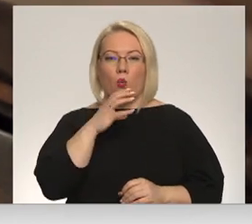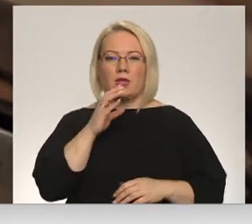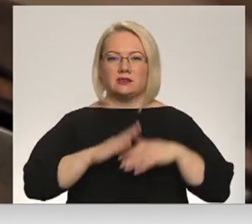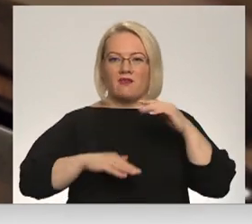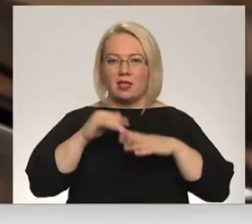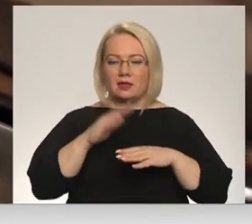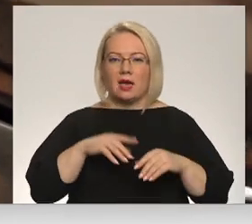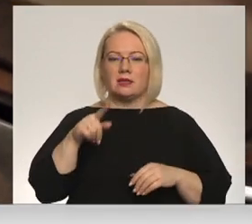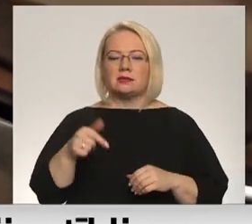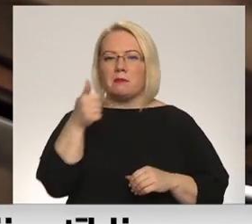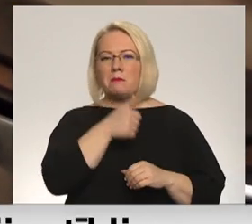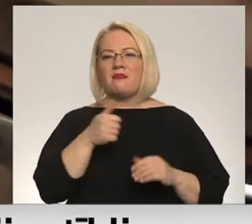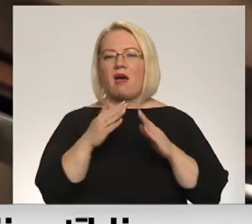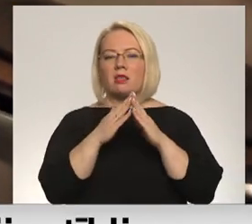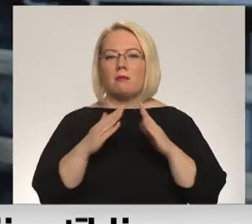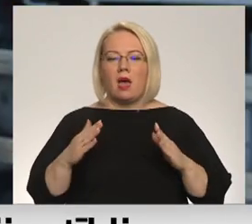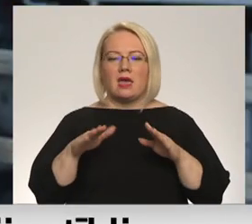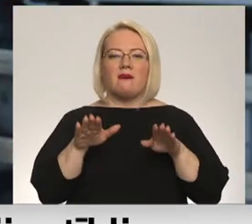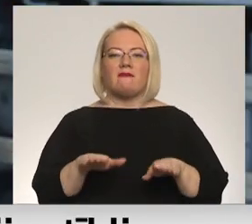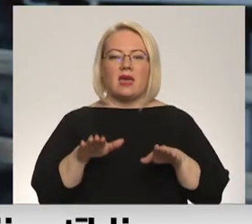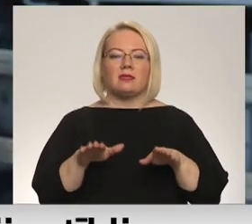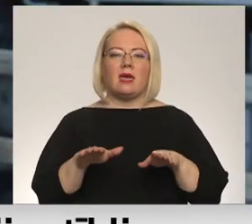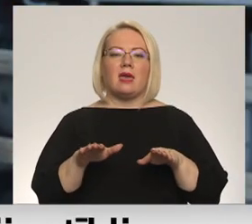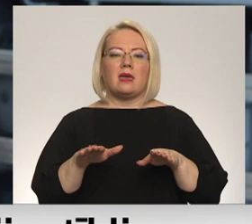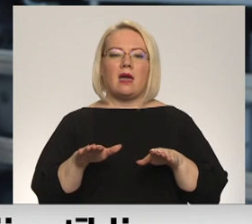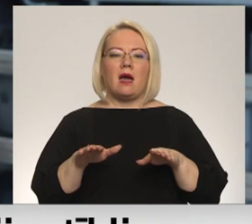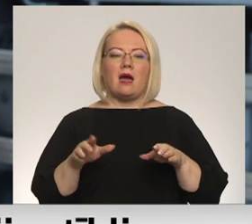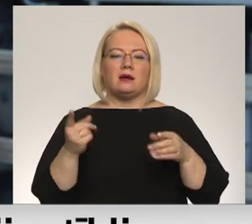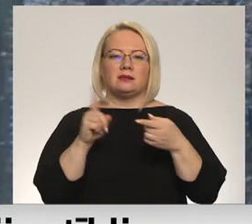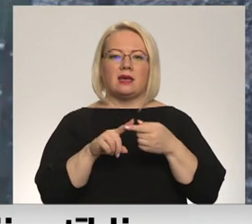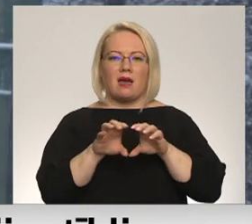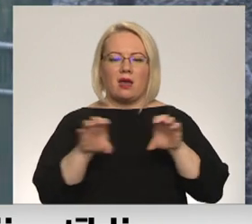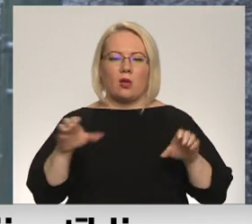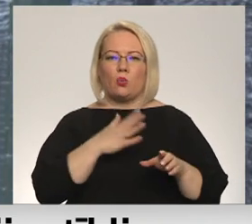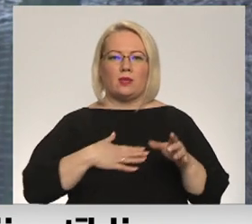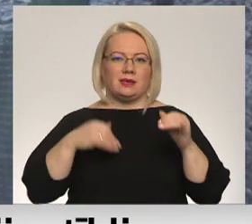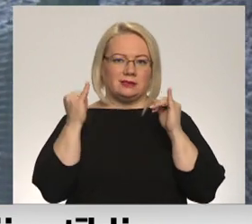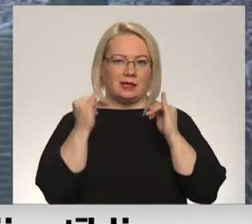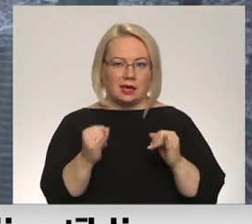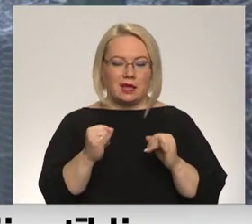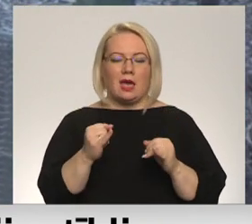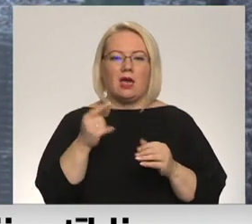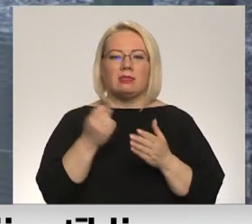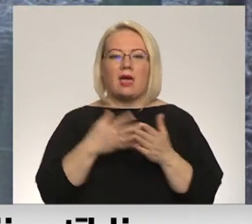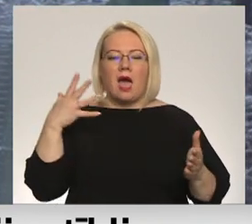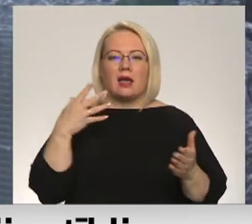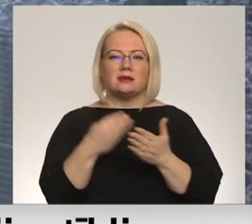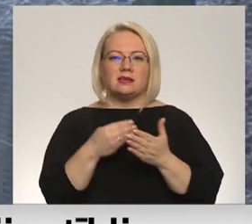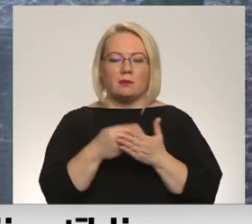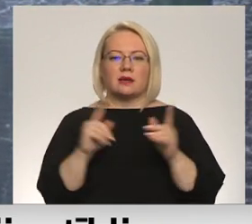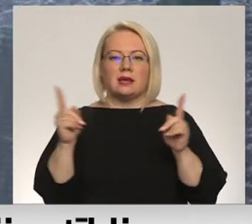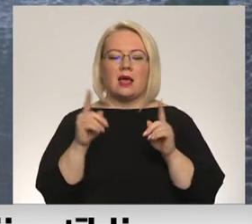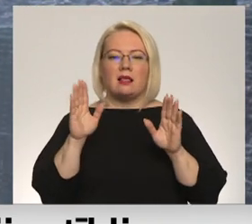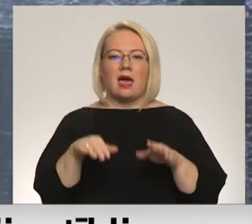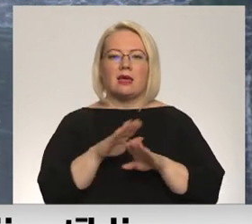kas ir privāta mājām, bietējā sākās, viņa ir ļoti slikta. Augstās pieslēguma izmaksas esot viens no argumentiem, lai